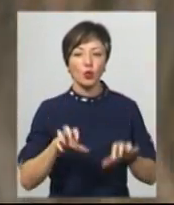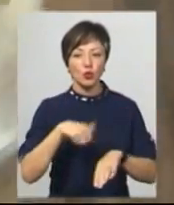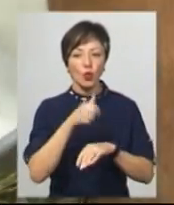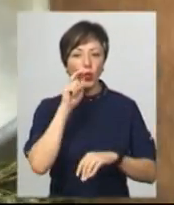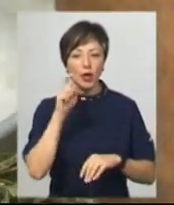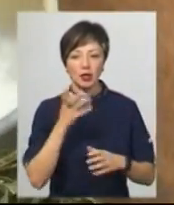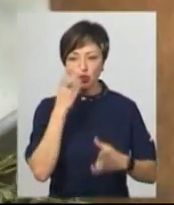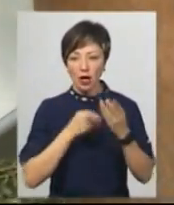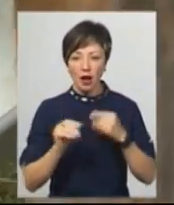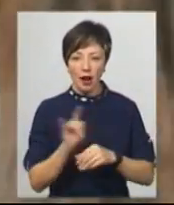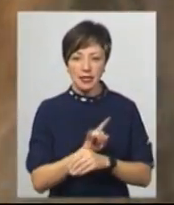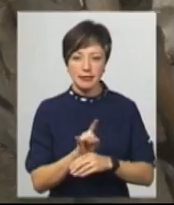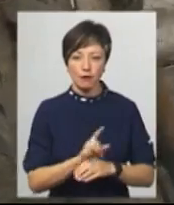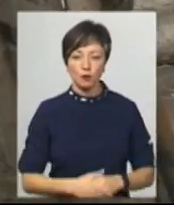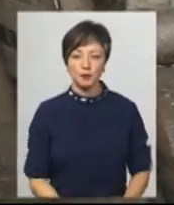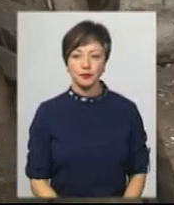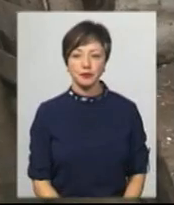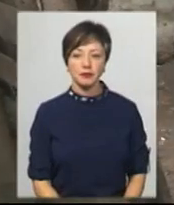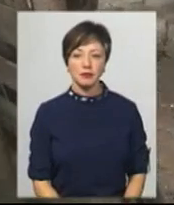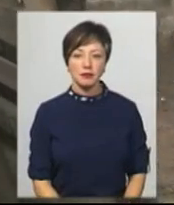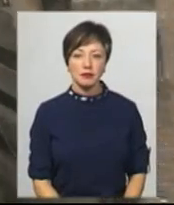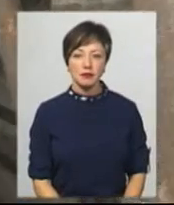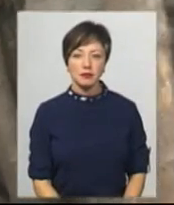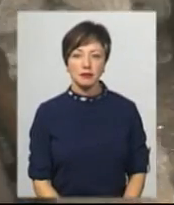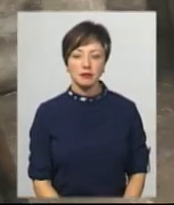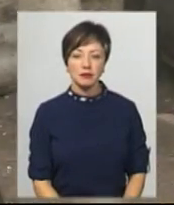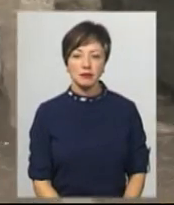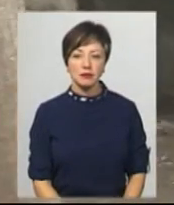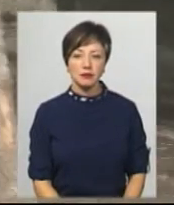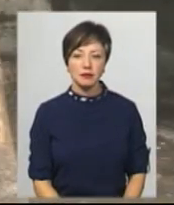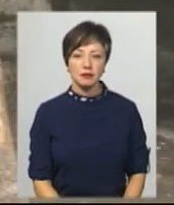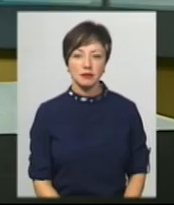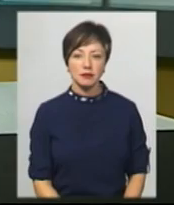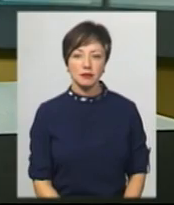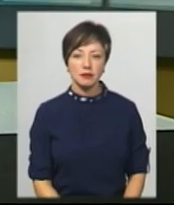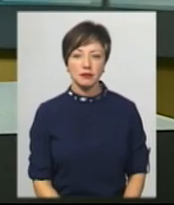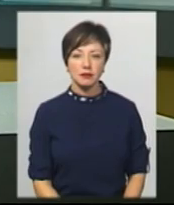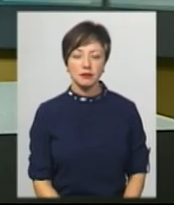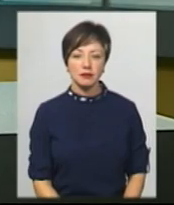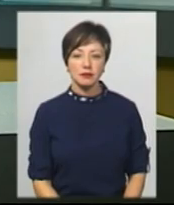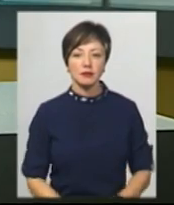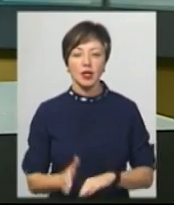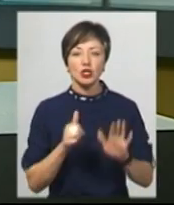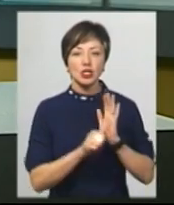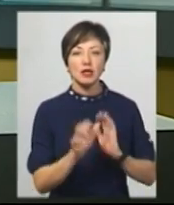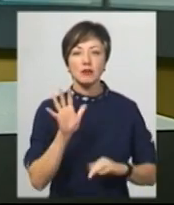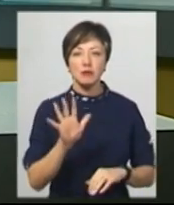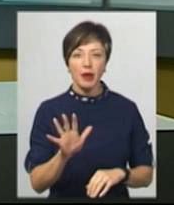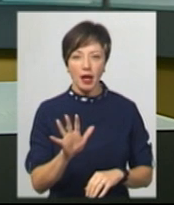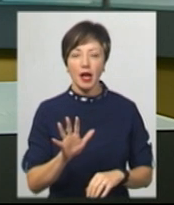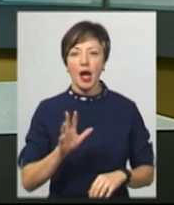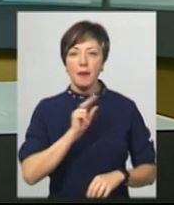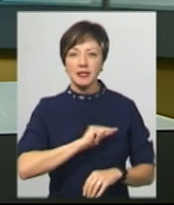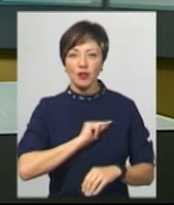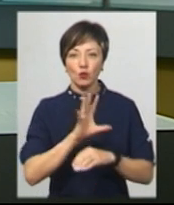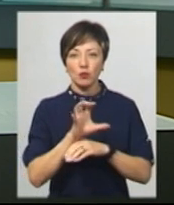України «Шахрайство». Анастасія Збродва, Віктор Киривий, новини на Суспільному, Хмельниччина. 65 кінологів з усіх